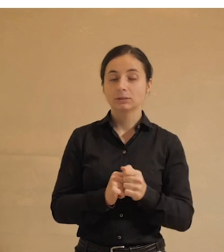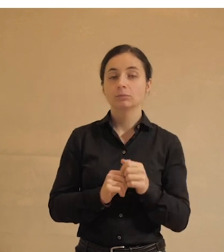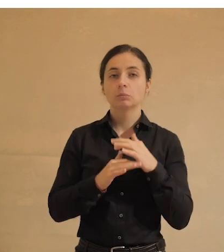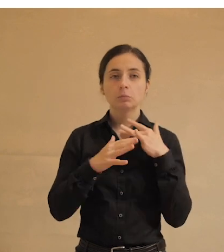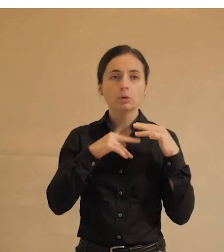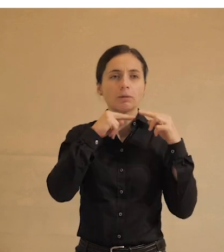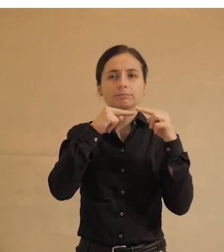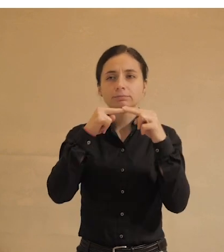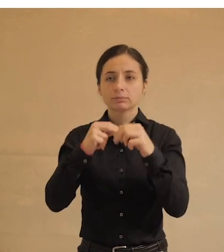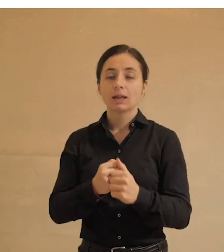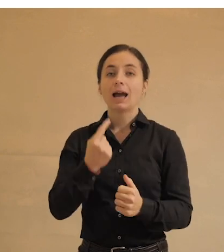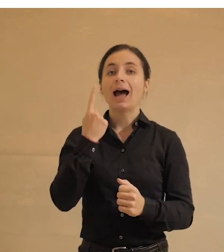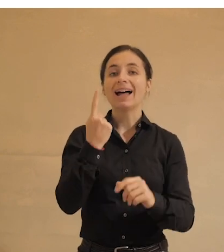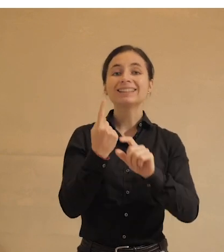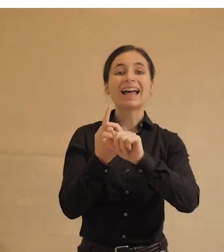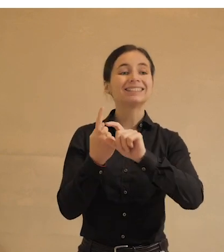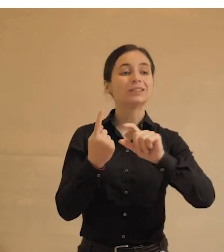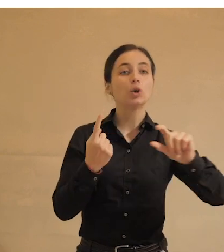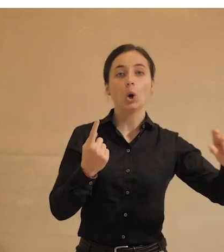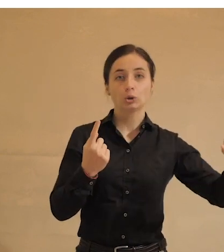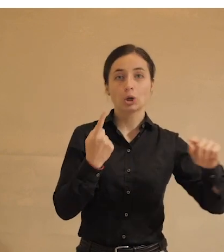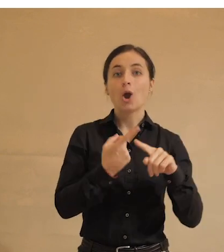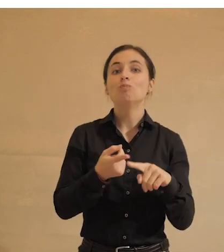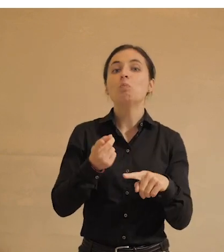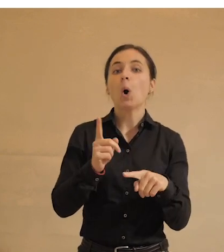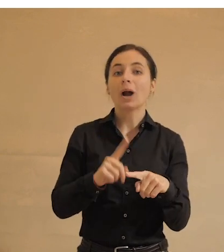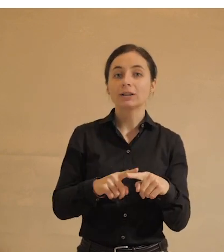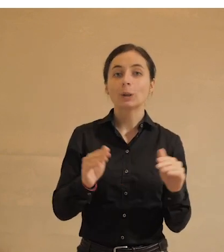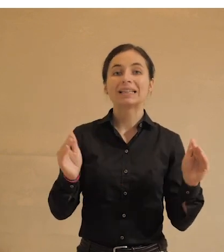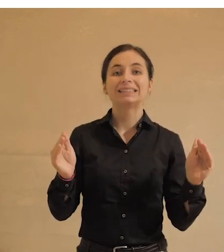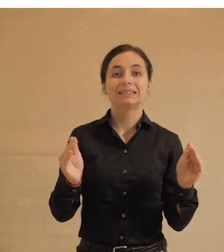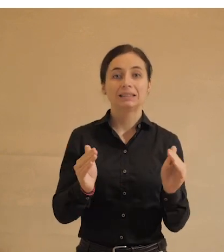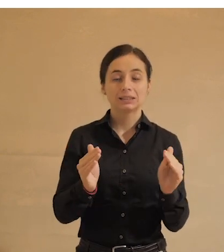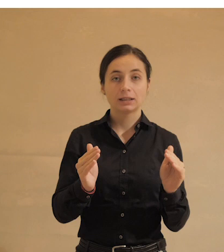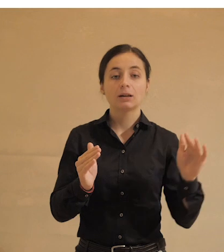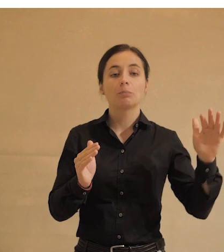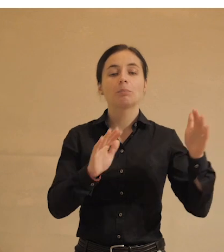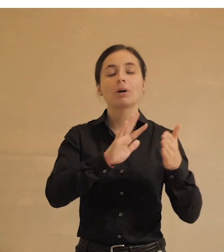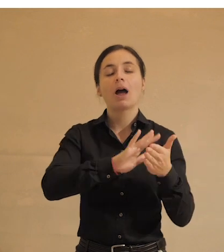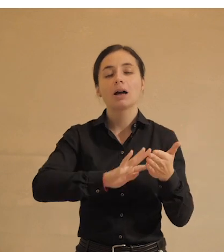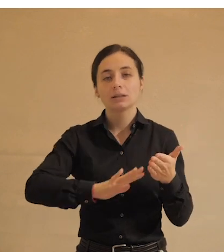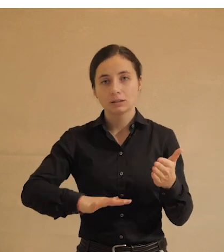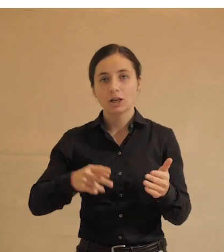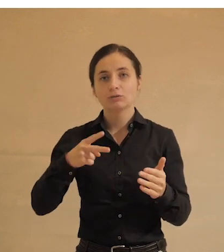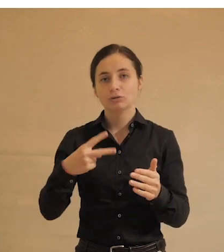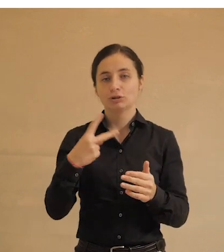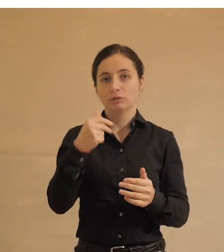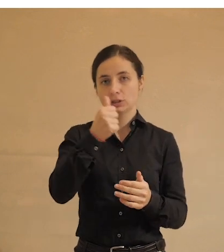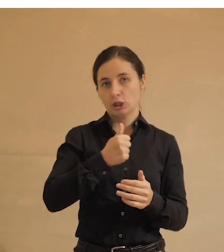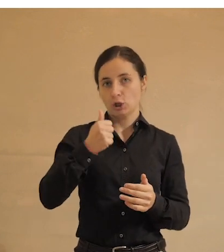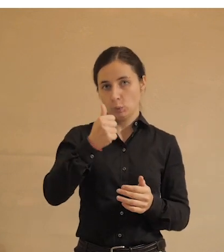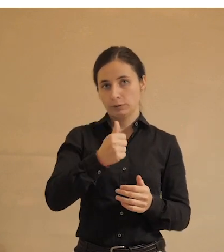на внимательность, есть только одна строчка, по которой снижение продолжилось в 2020 году.